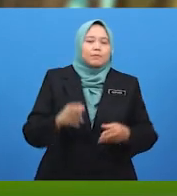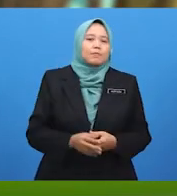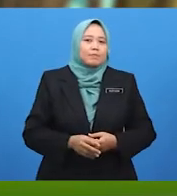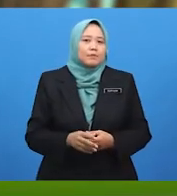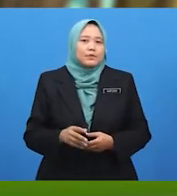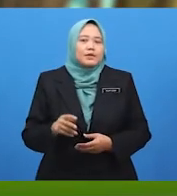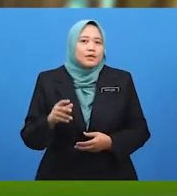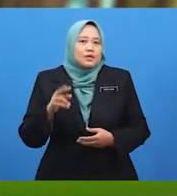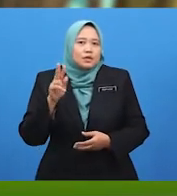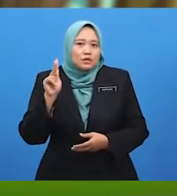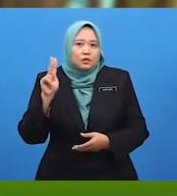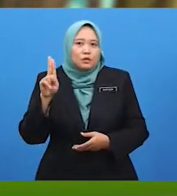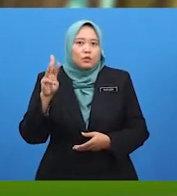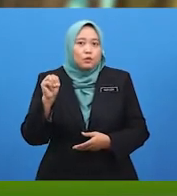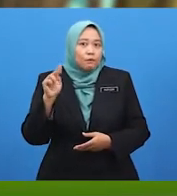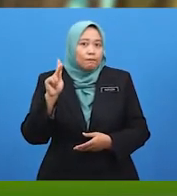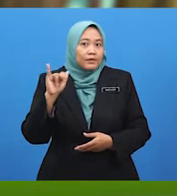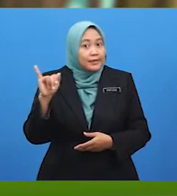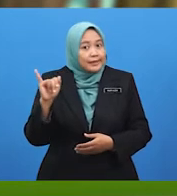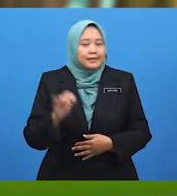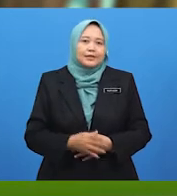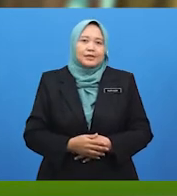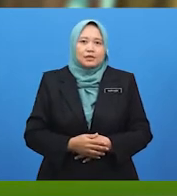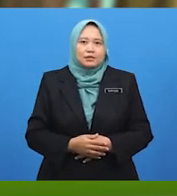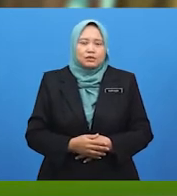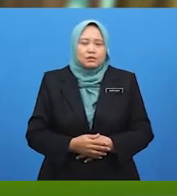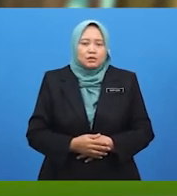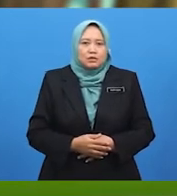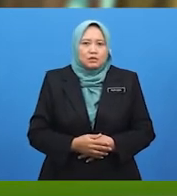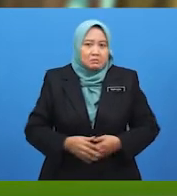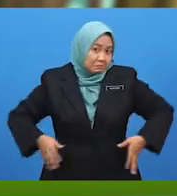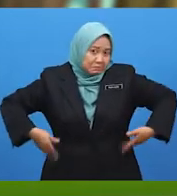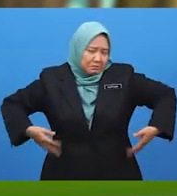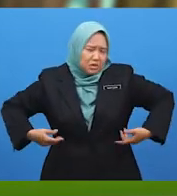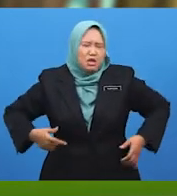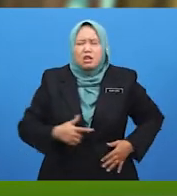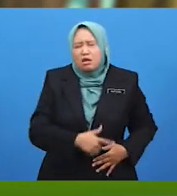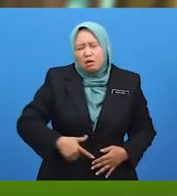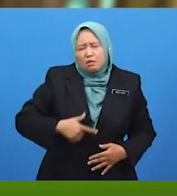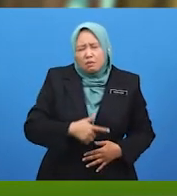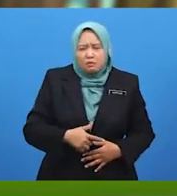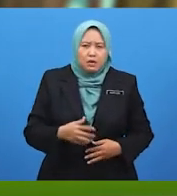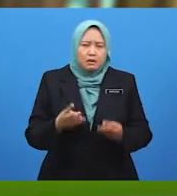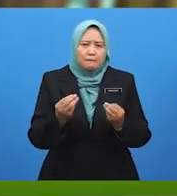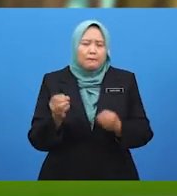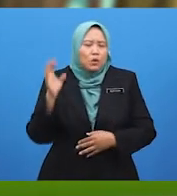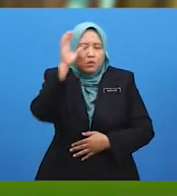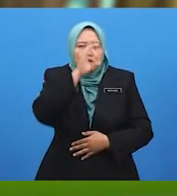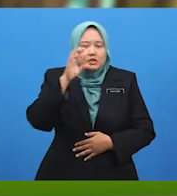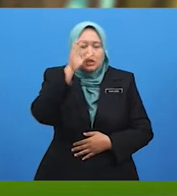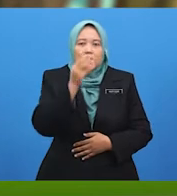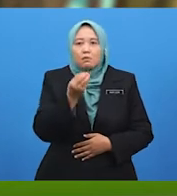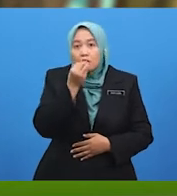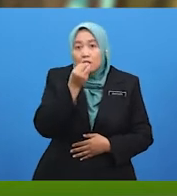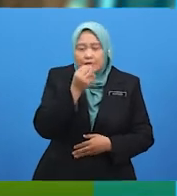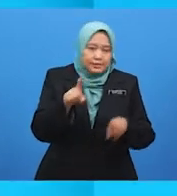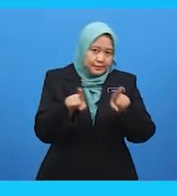Lama tak jumpa kamu. Hmm, saya lapar. Jom kita cari makanan. Jom, saya pun belum makan